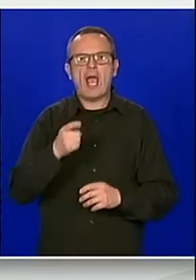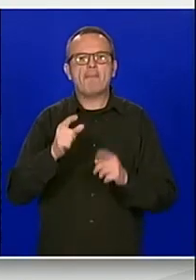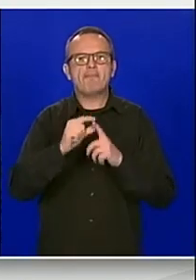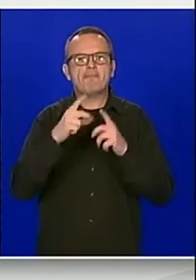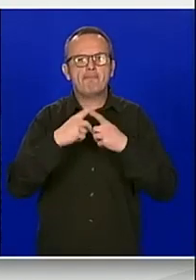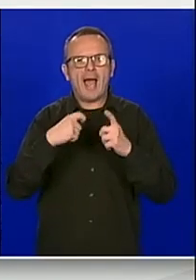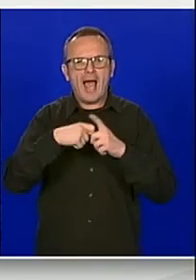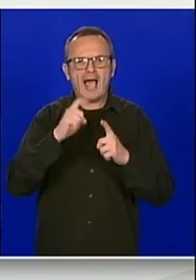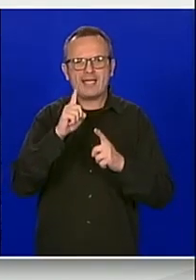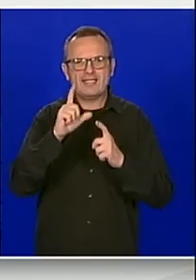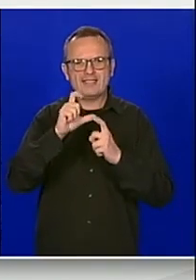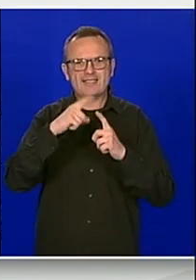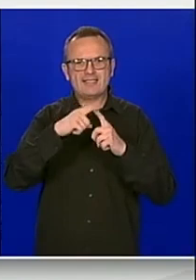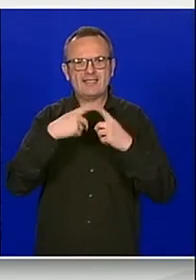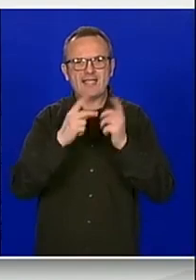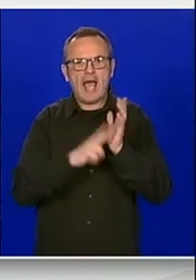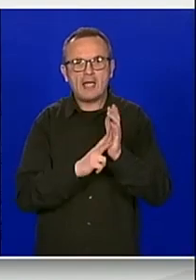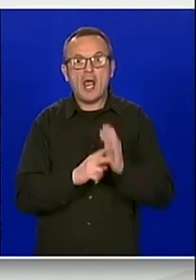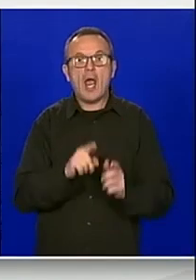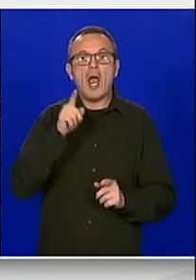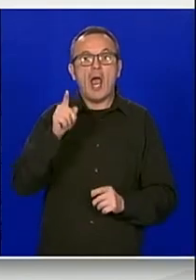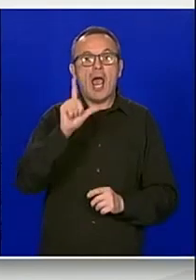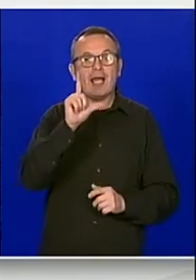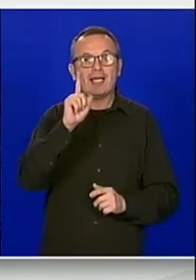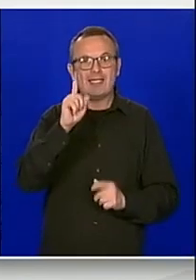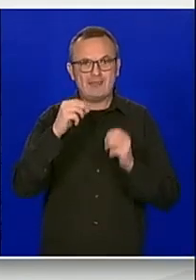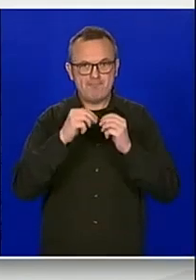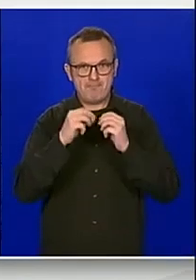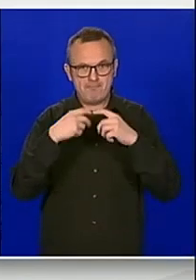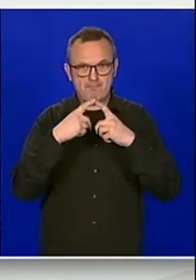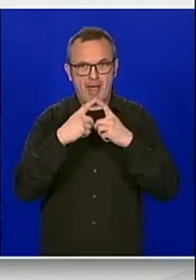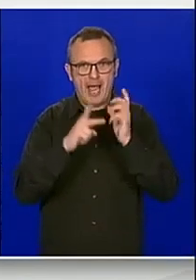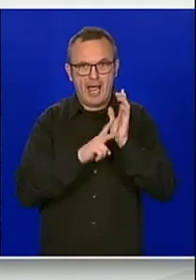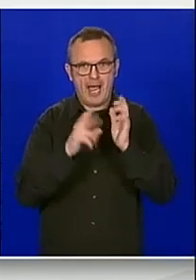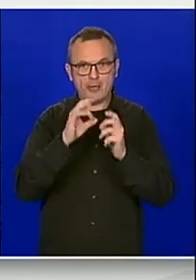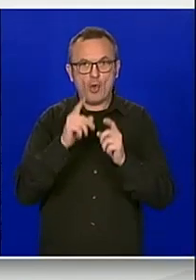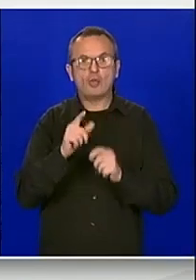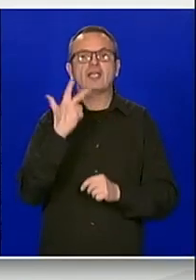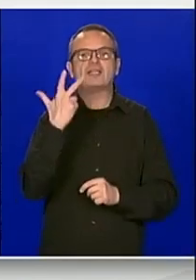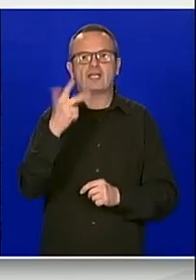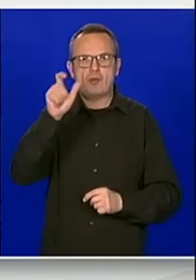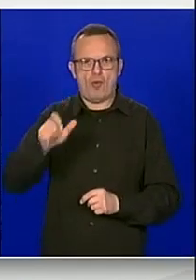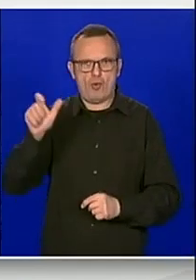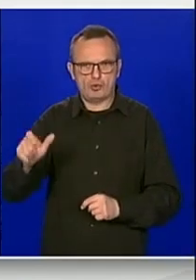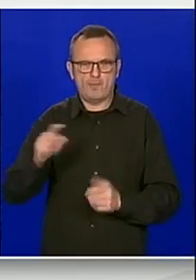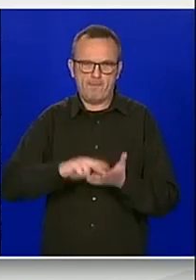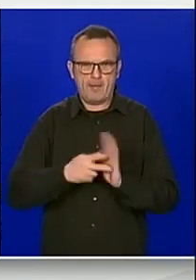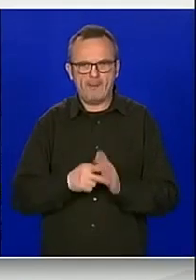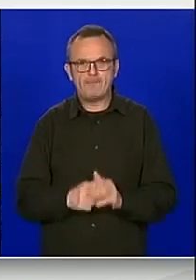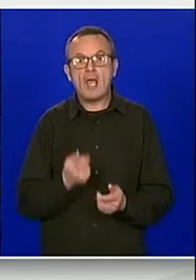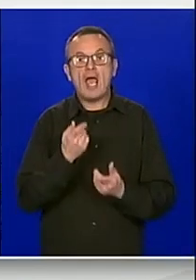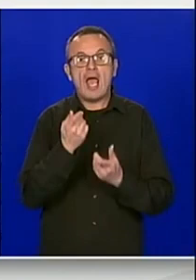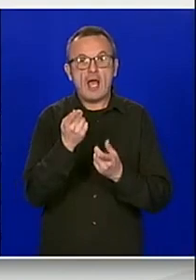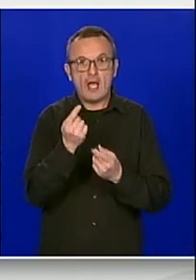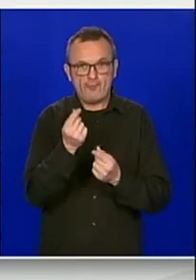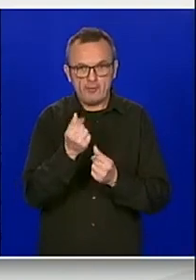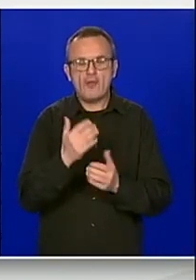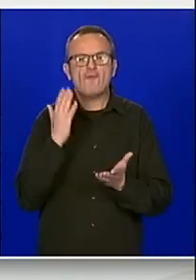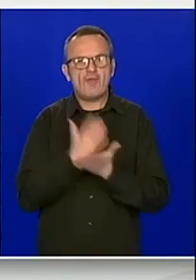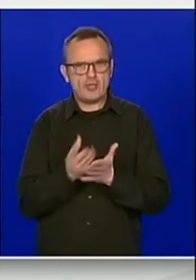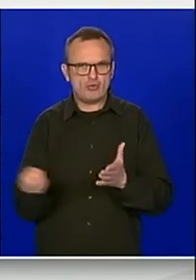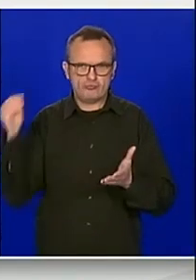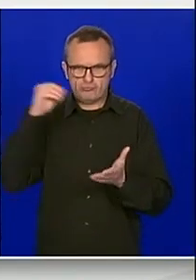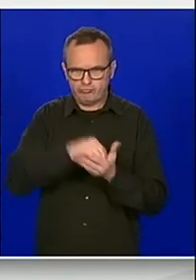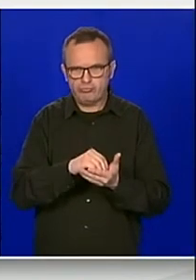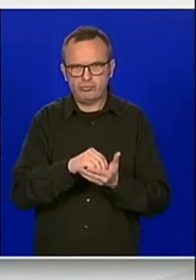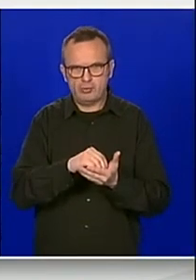pripadnika, te u Libaninu do tri pripadnika. Finanska sredstva za uprovedbu ovih odluka planirano su u državnom proraču Republike Hrvatske za 2021.